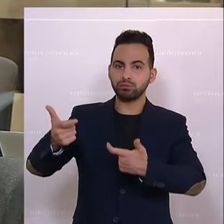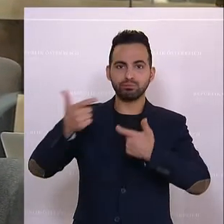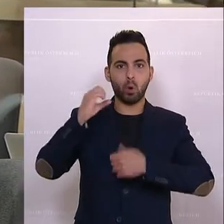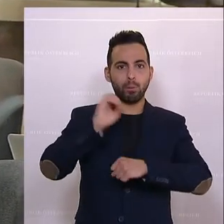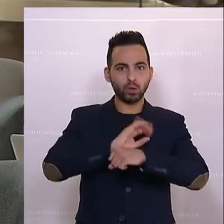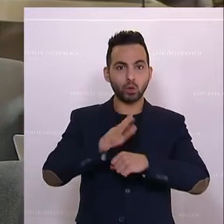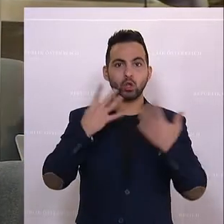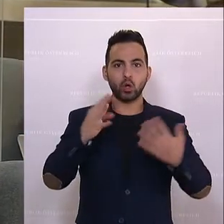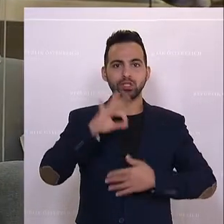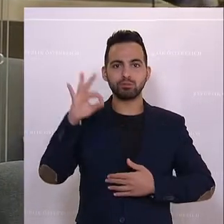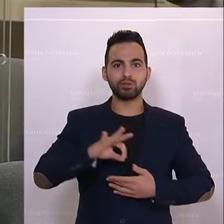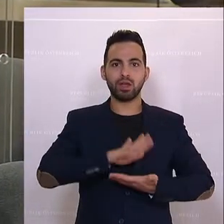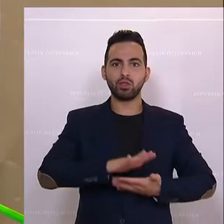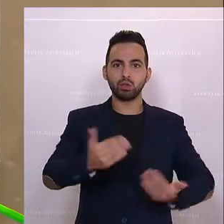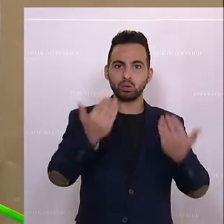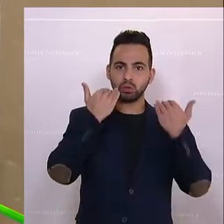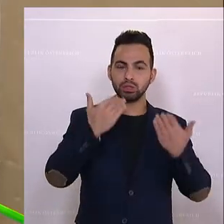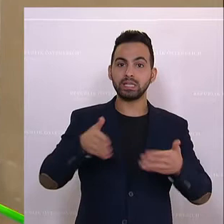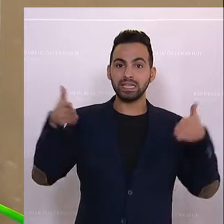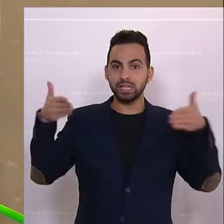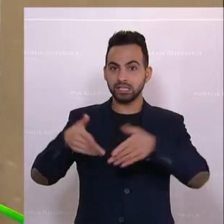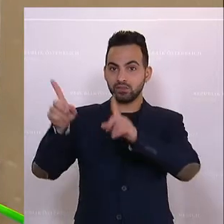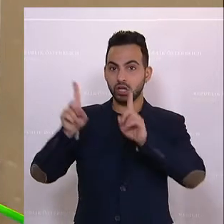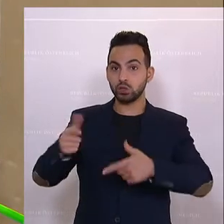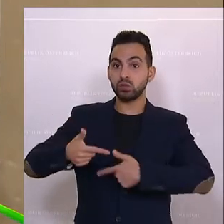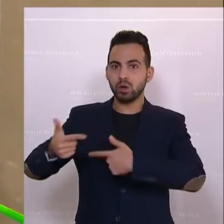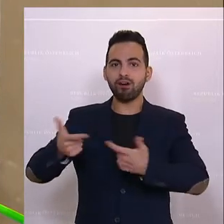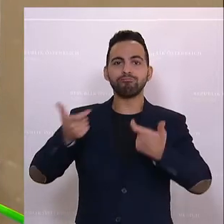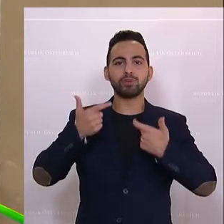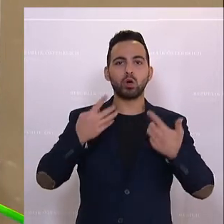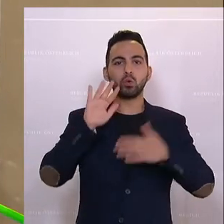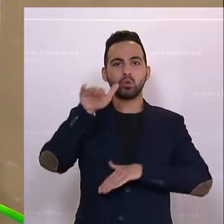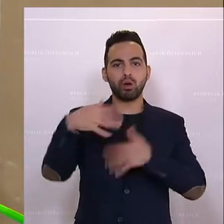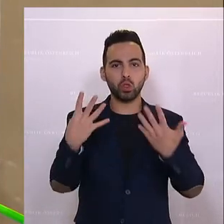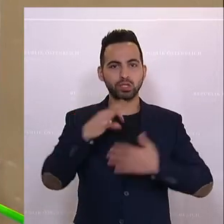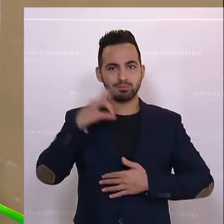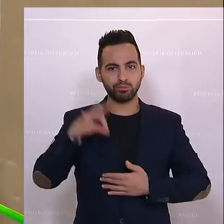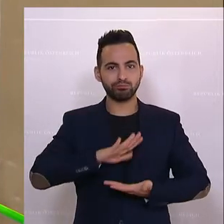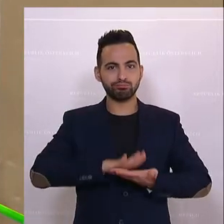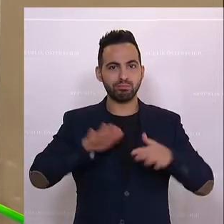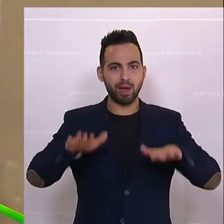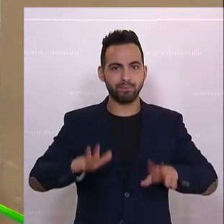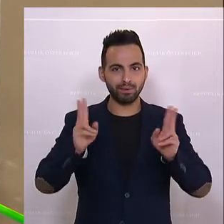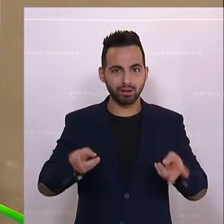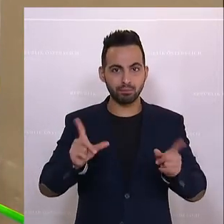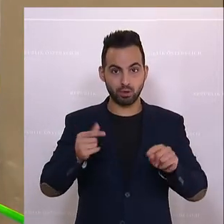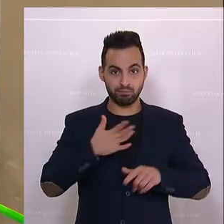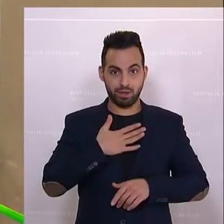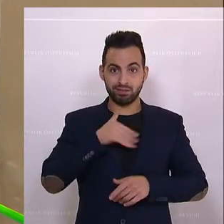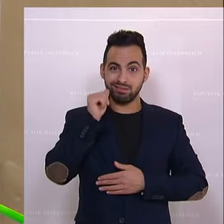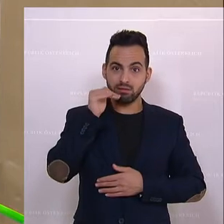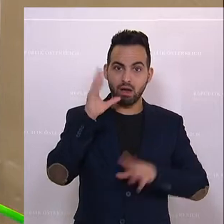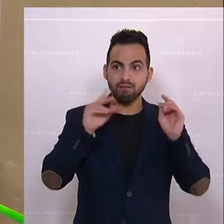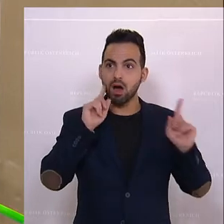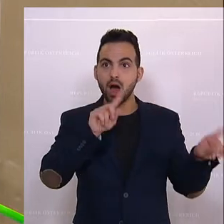-Variante 90 Prozent, Schutz bei Intensivstationen über 90 Prozent. Und das bestätigen auch meine tagtäglichen